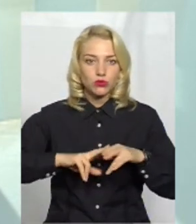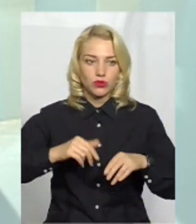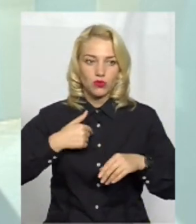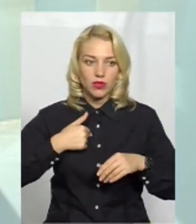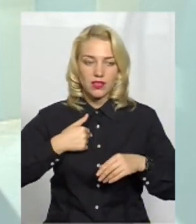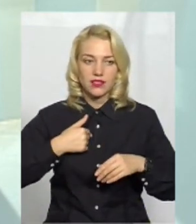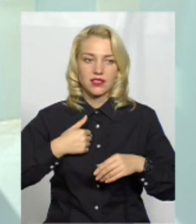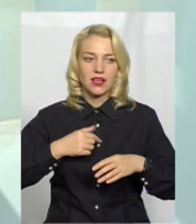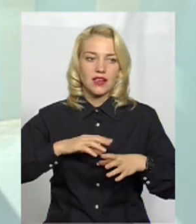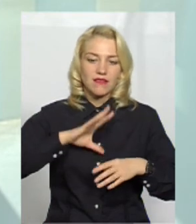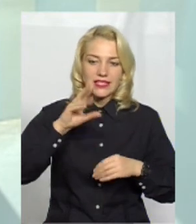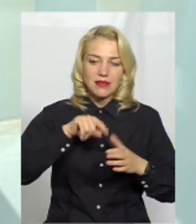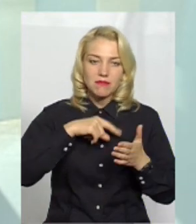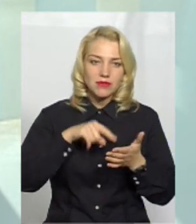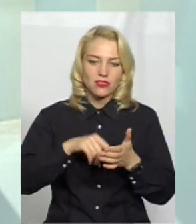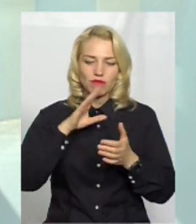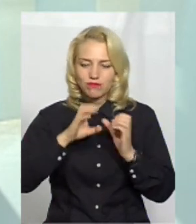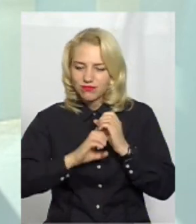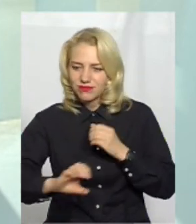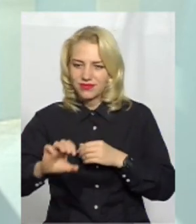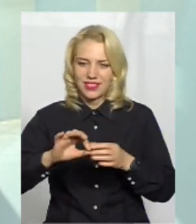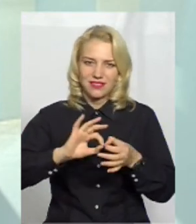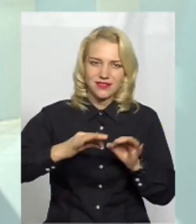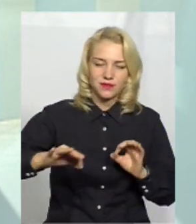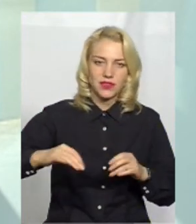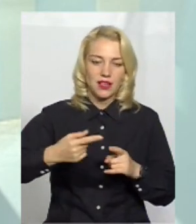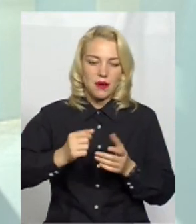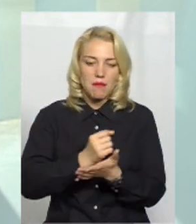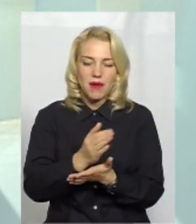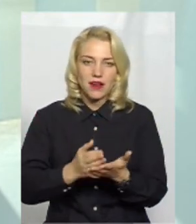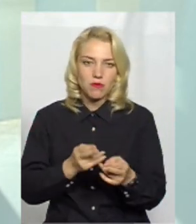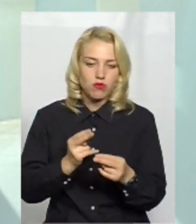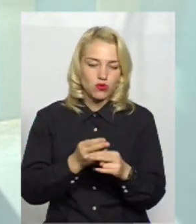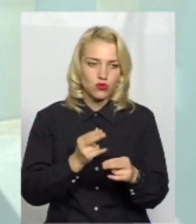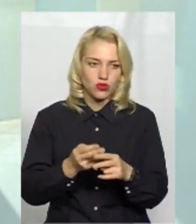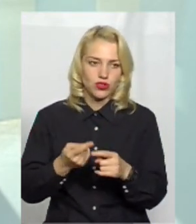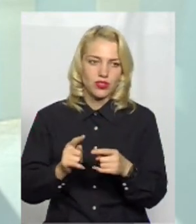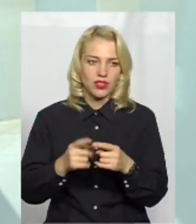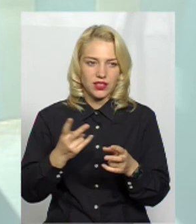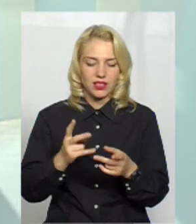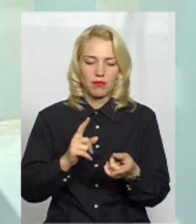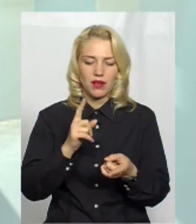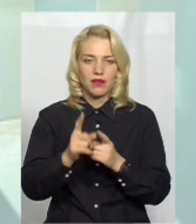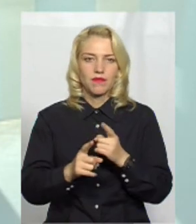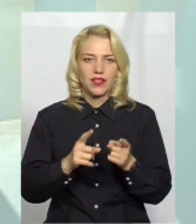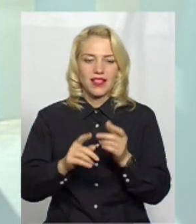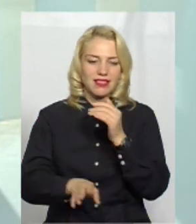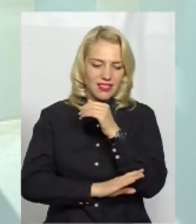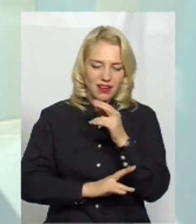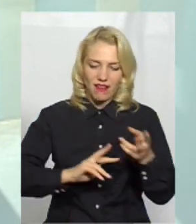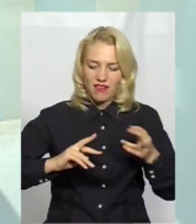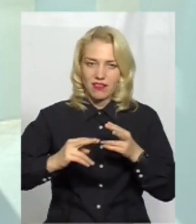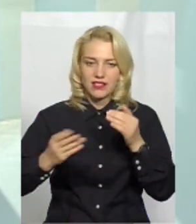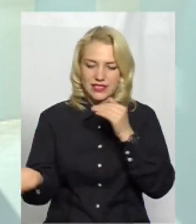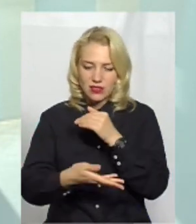комунікації, все місто в комунікації. Мало того, що мережі пошкоджуються, їх треба заміняти і тоді зносять дерева. Омолоджувати